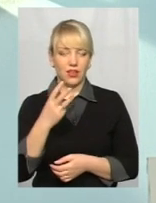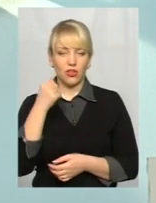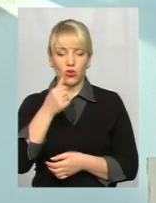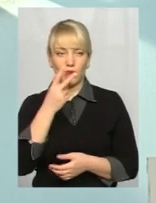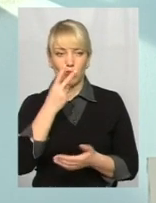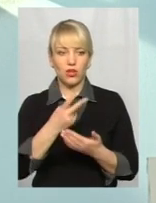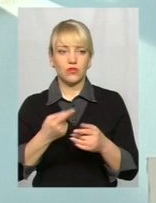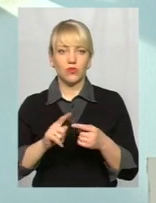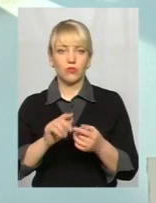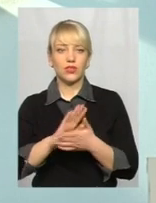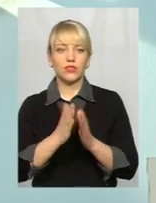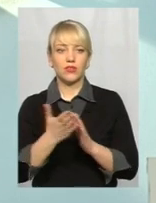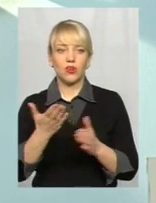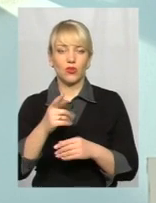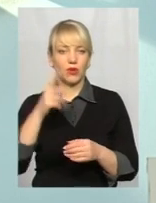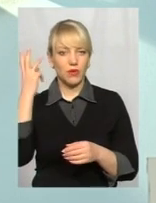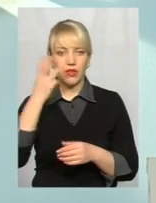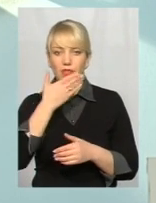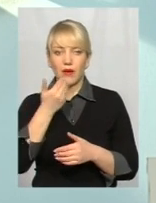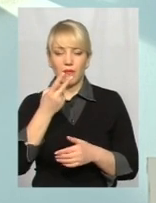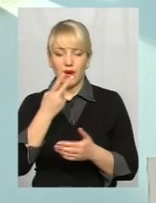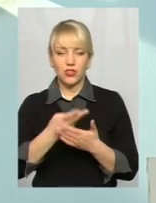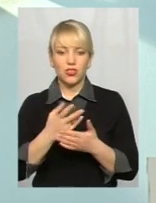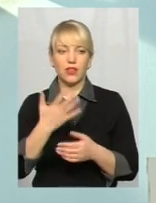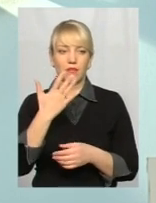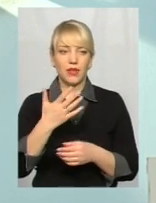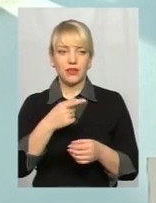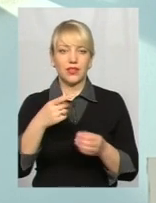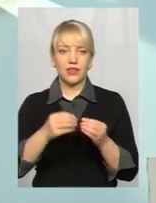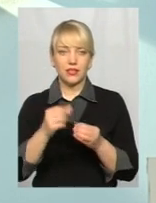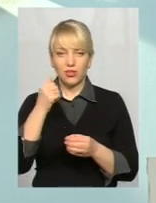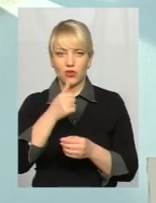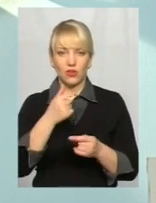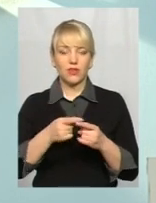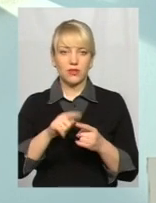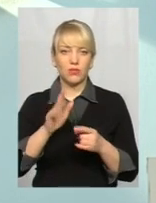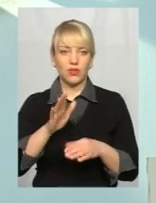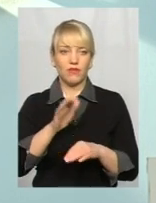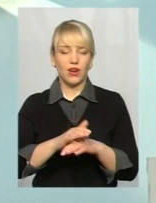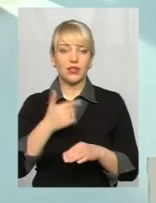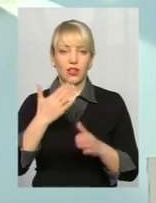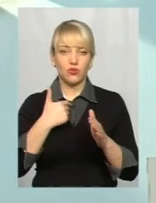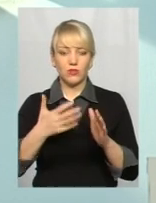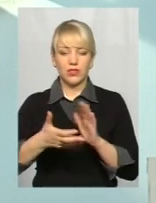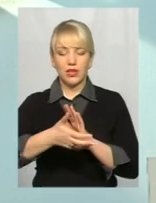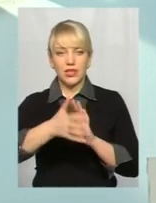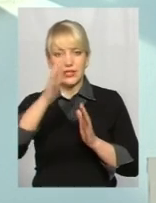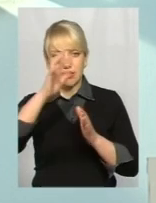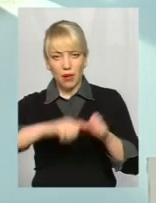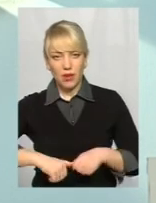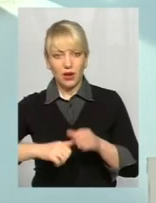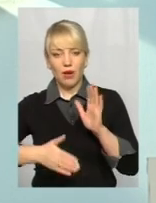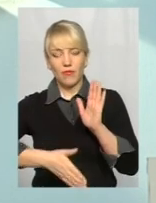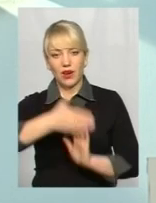якому його хмельничани не бачили вже, мабуть, 5-10 років, то це буде факт. Тому що ми успішно забираємо рекламу з фасадів, і також